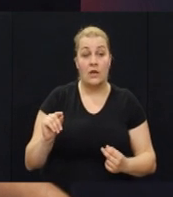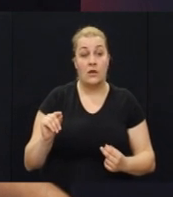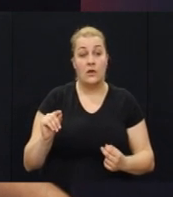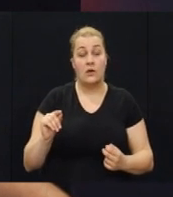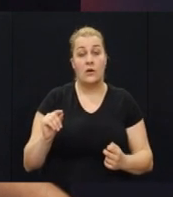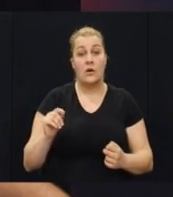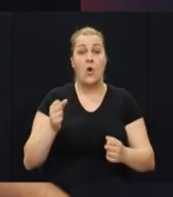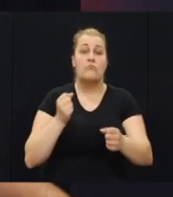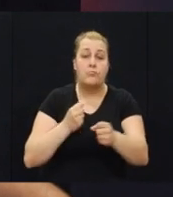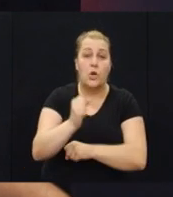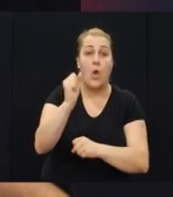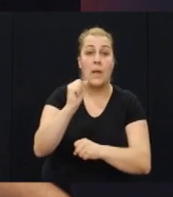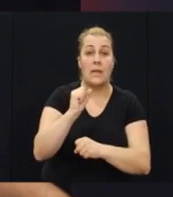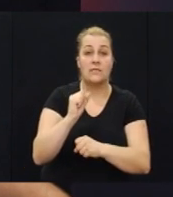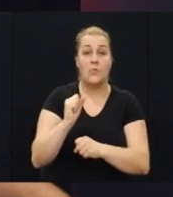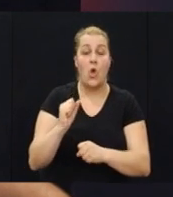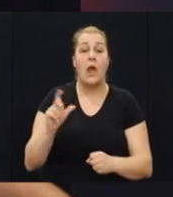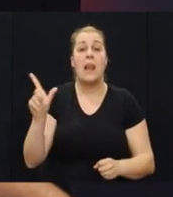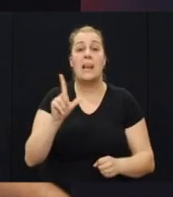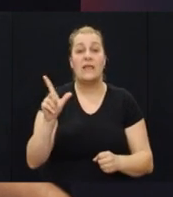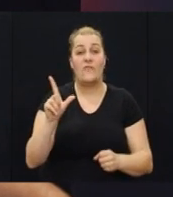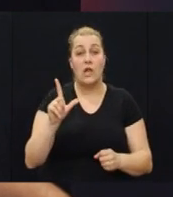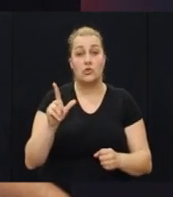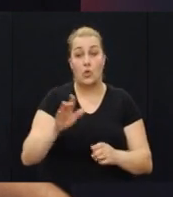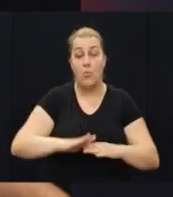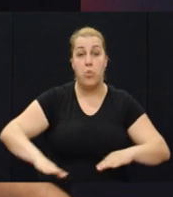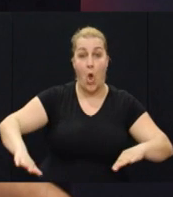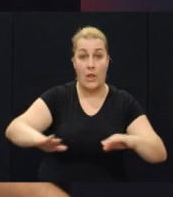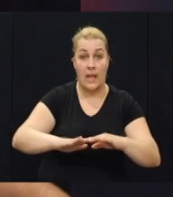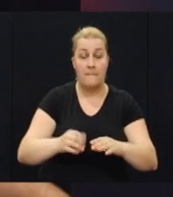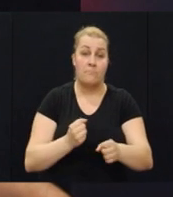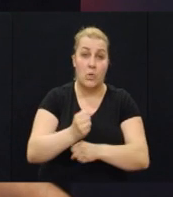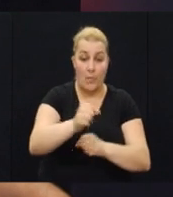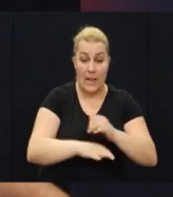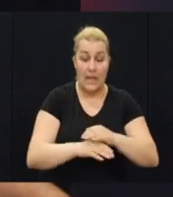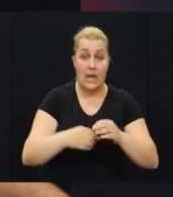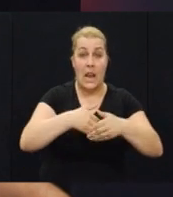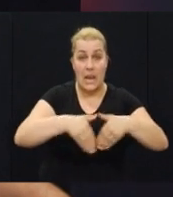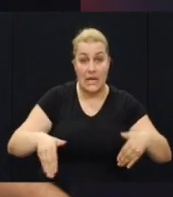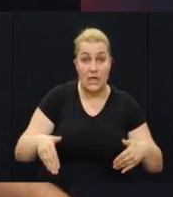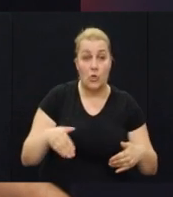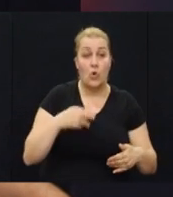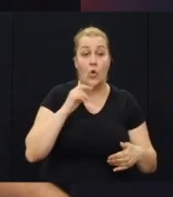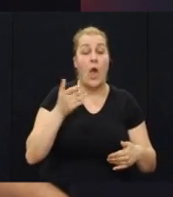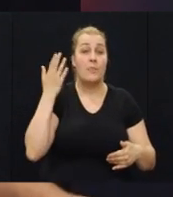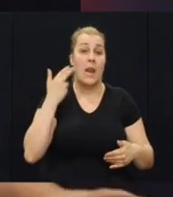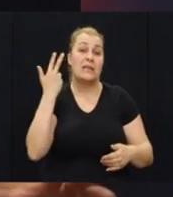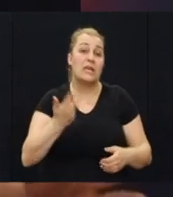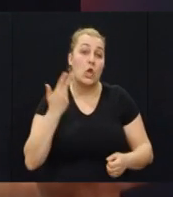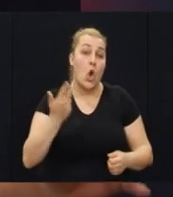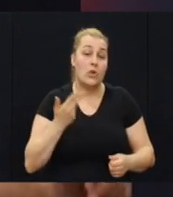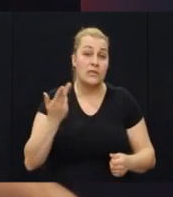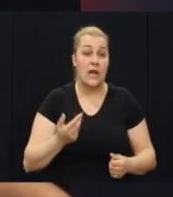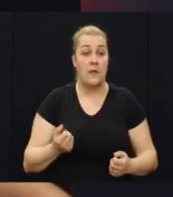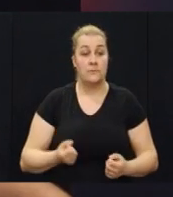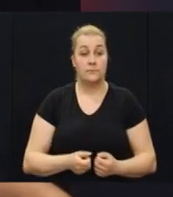odšli smo probili smo u Livanskom polju kad smo probijali liniju koja je bila tri godine